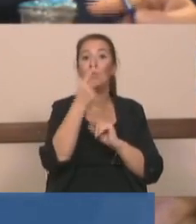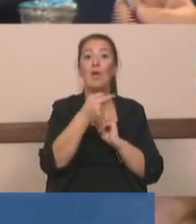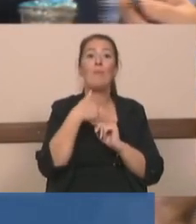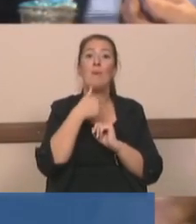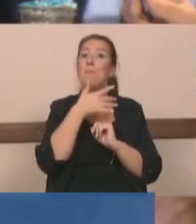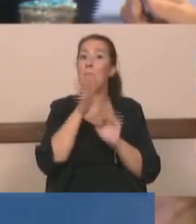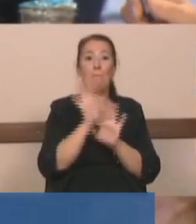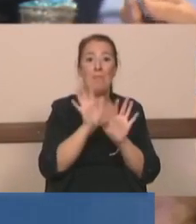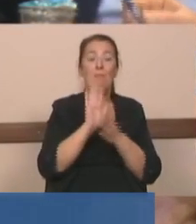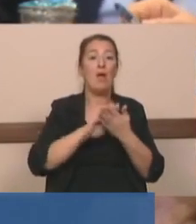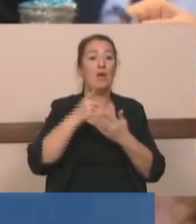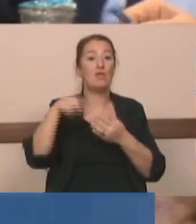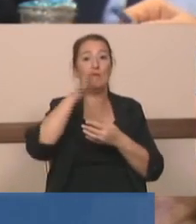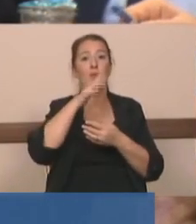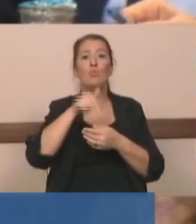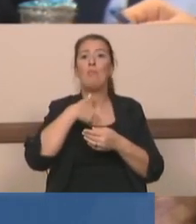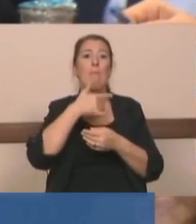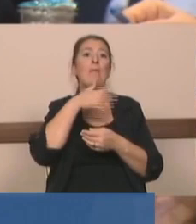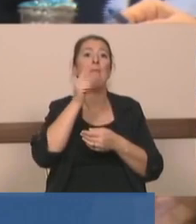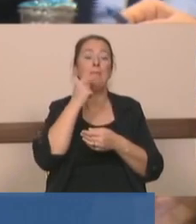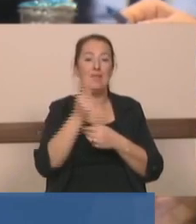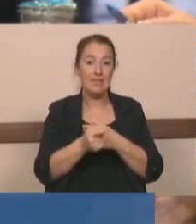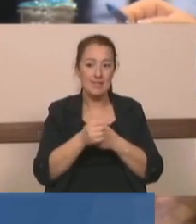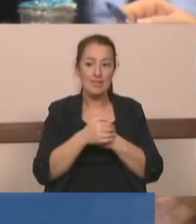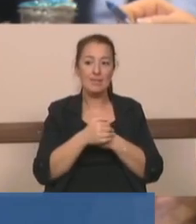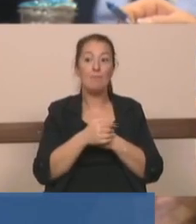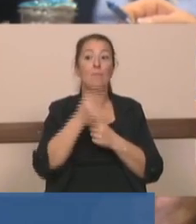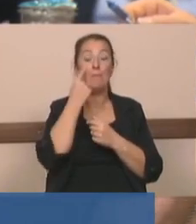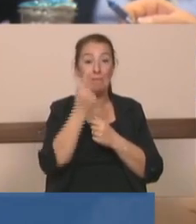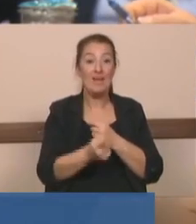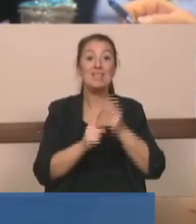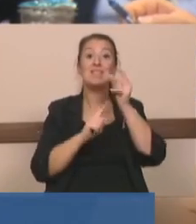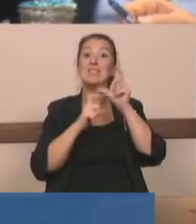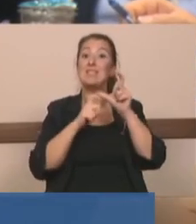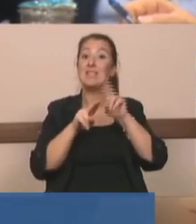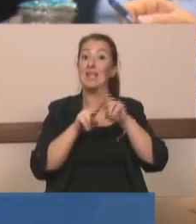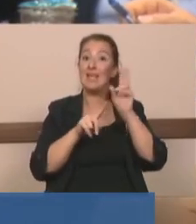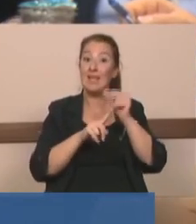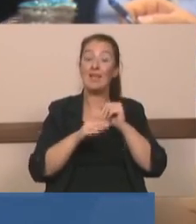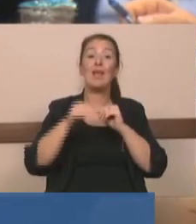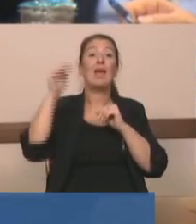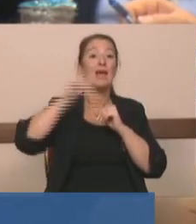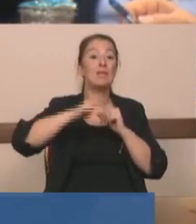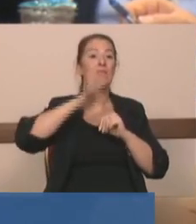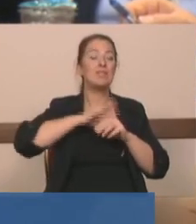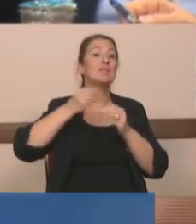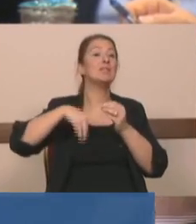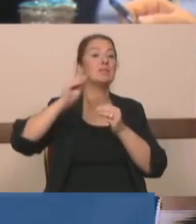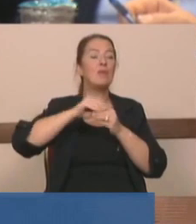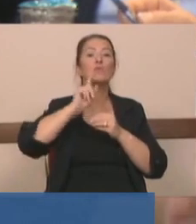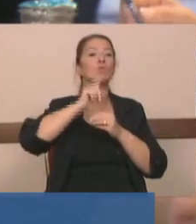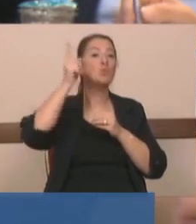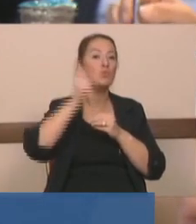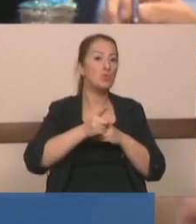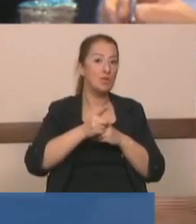arkadaşlar bilir. Bunu da ben bilmem dediniz. Bakınız. İSKİ'de getirmek istediğiniz zamın oranları da